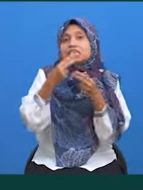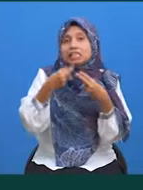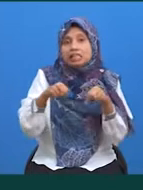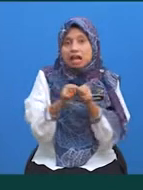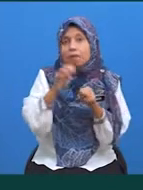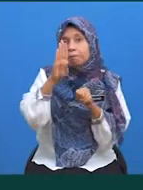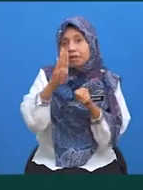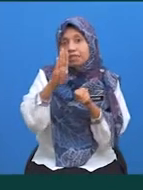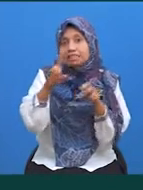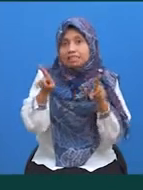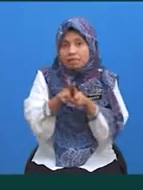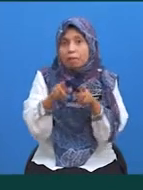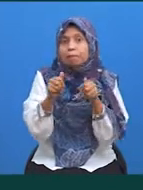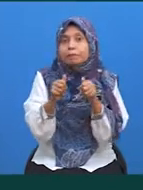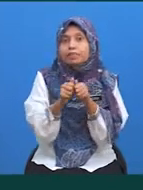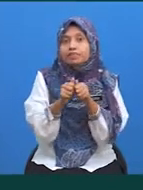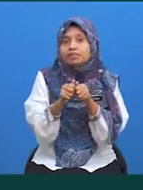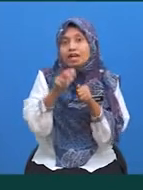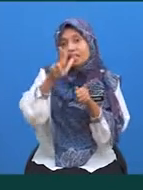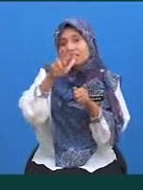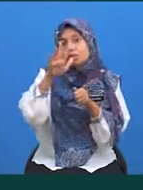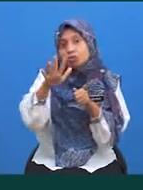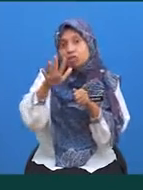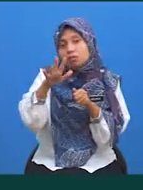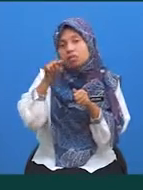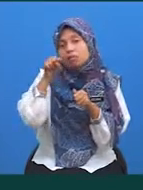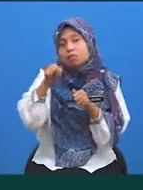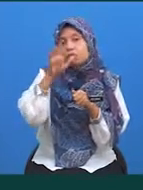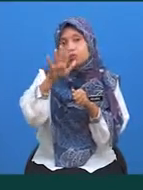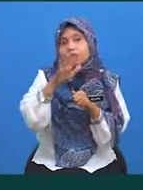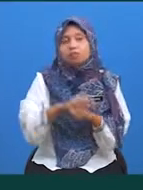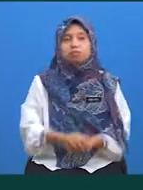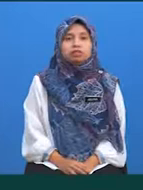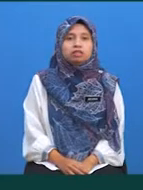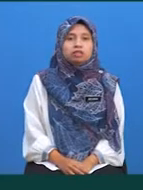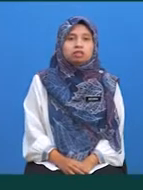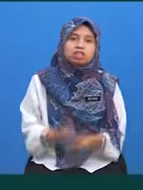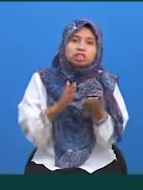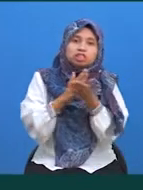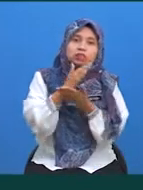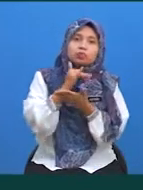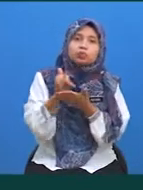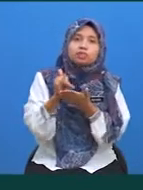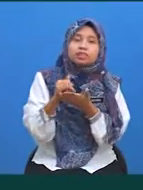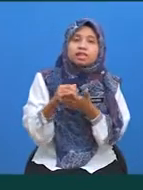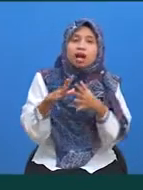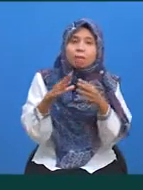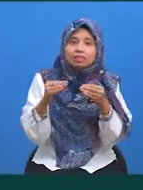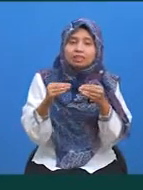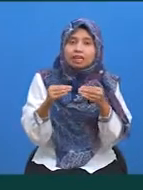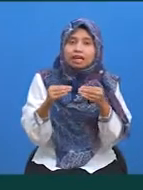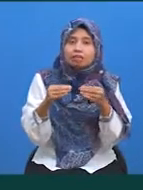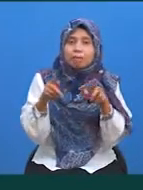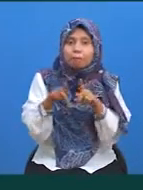4 Sama dengan 35 per puluhan 5 Seterusnya, selesaikan persamaan